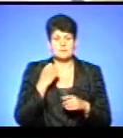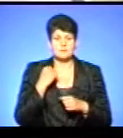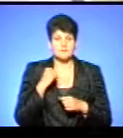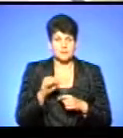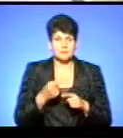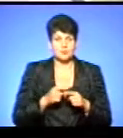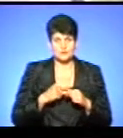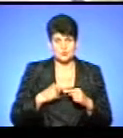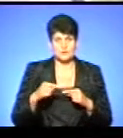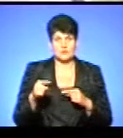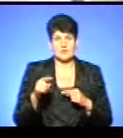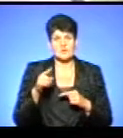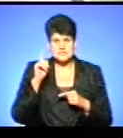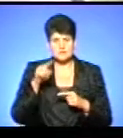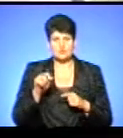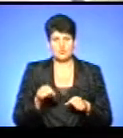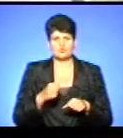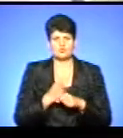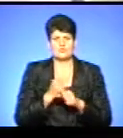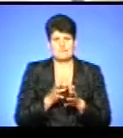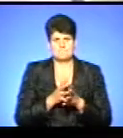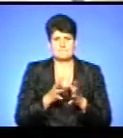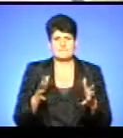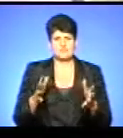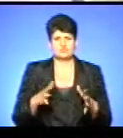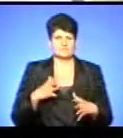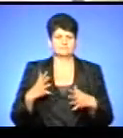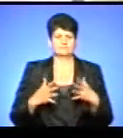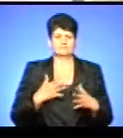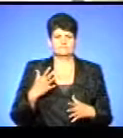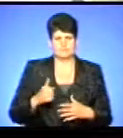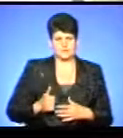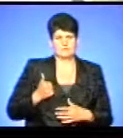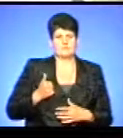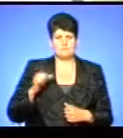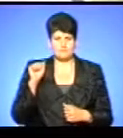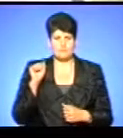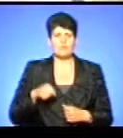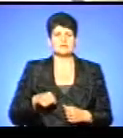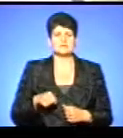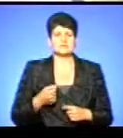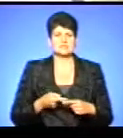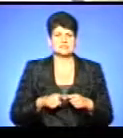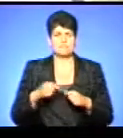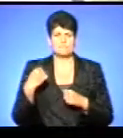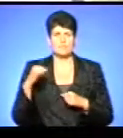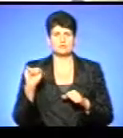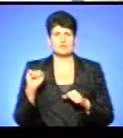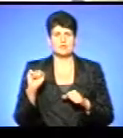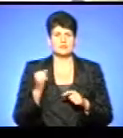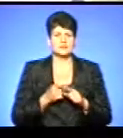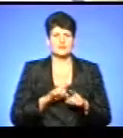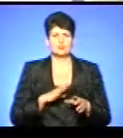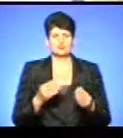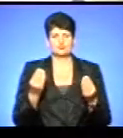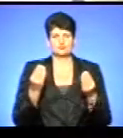зрозумів, що я навіть можу більше зробити. І оце все піднесення, я ж не можу це подолати. Це було супер.